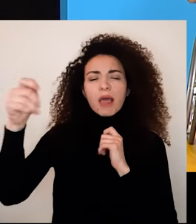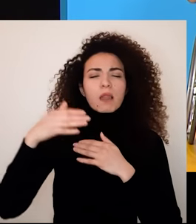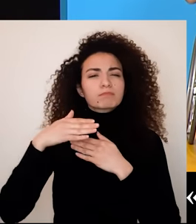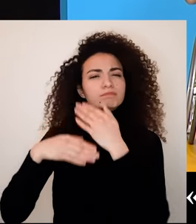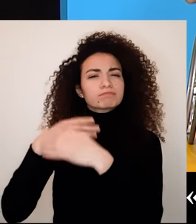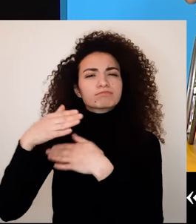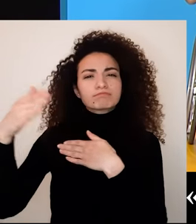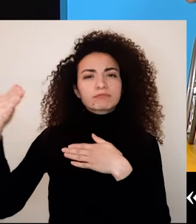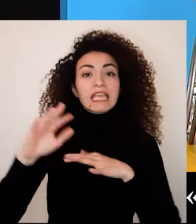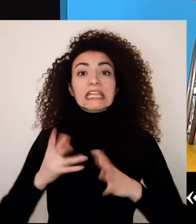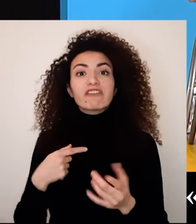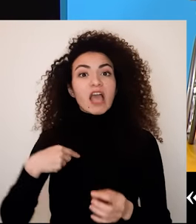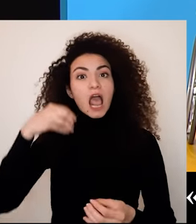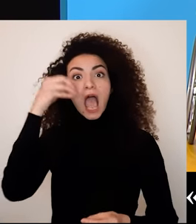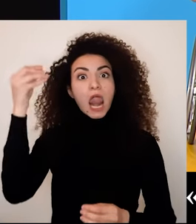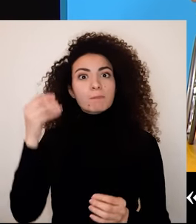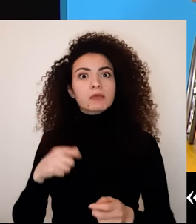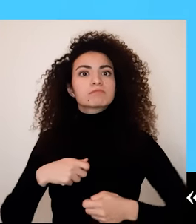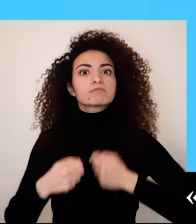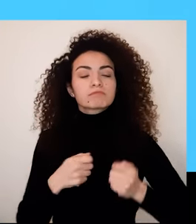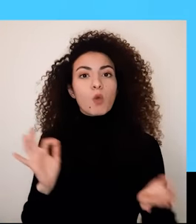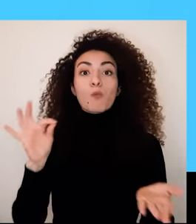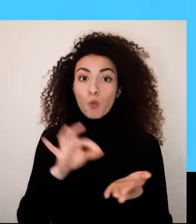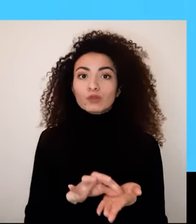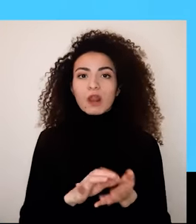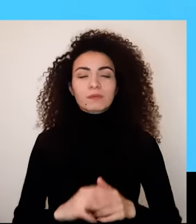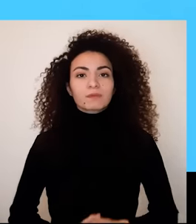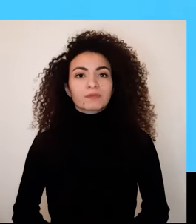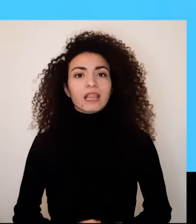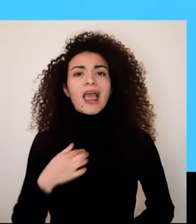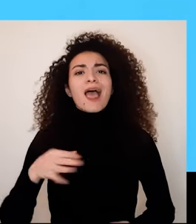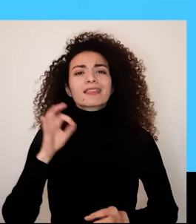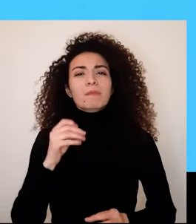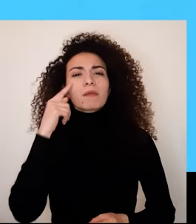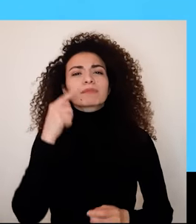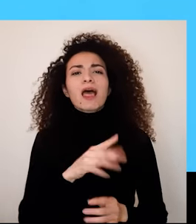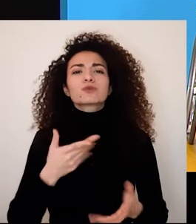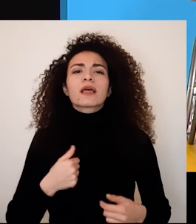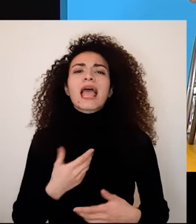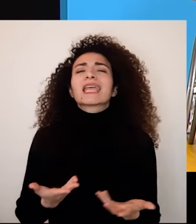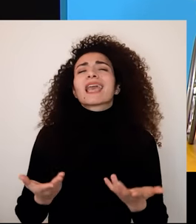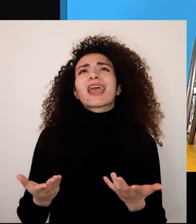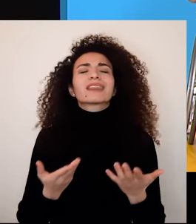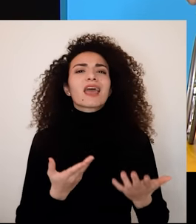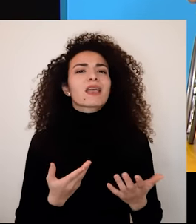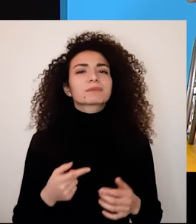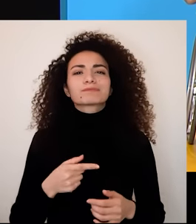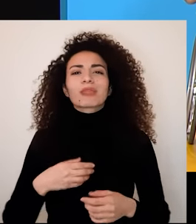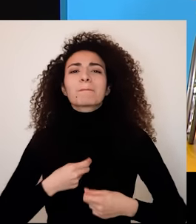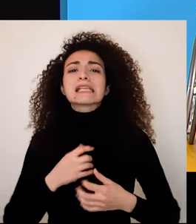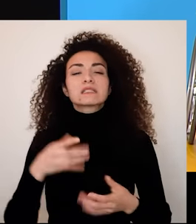واللي منسميه أيضاً تمرين النظر من نافذة رغباتنا بهدف جعل الحلم أقرب وأكثر واقعي فحيث نحن